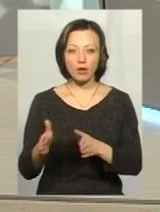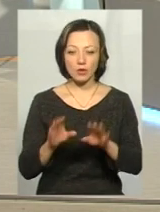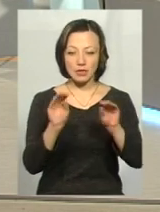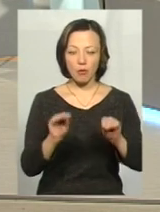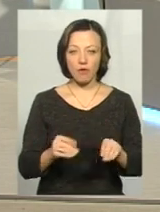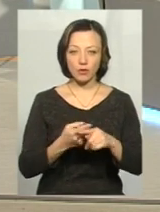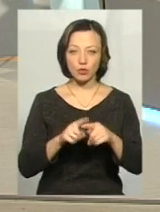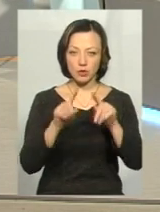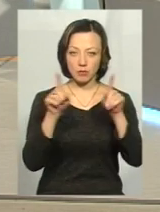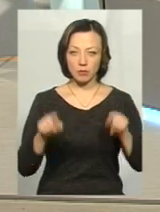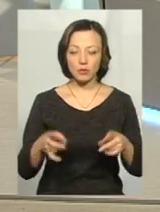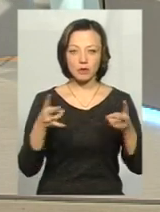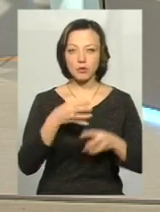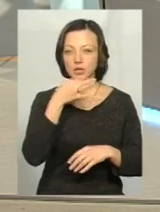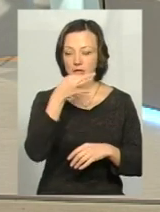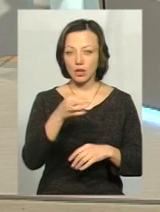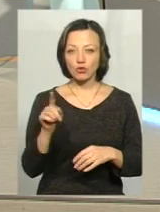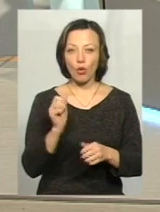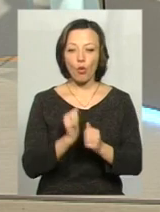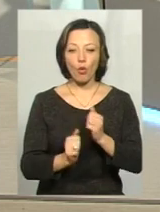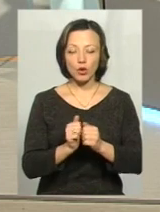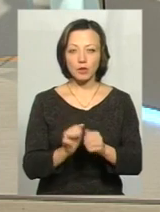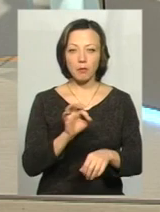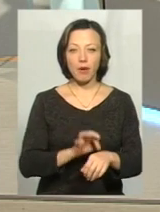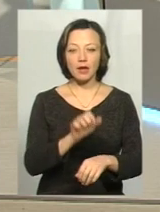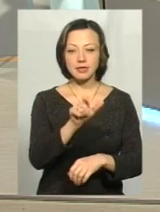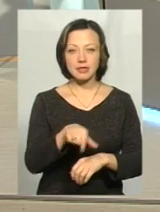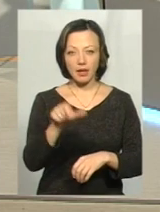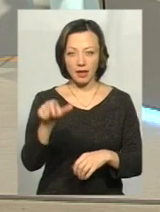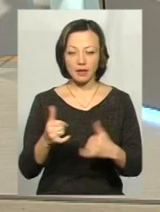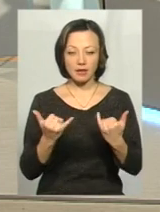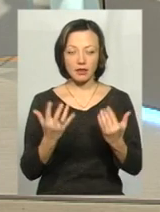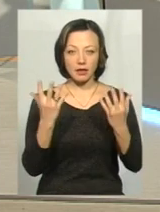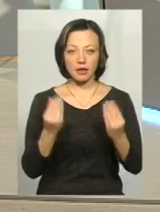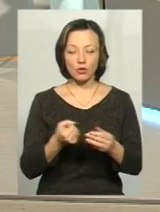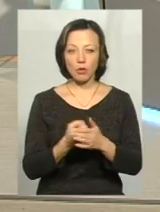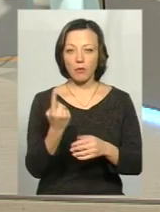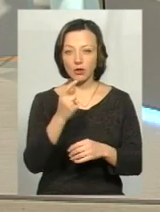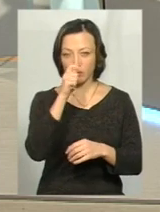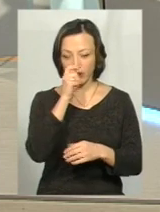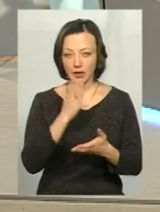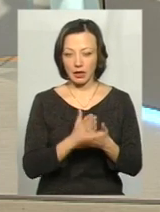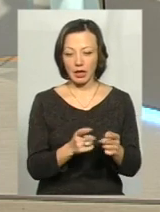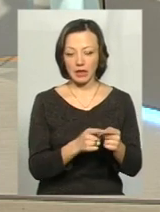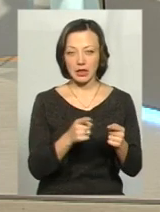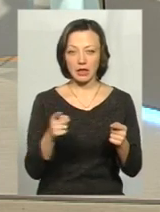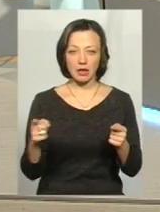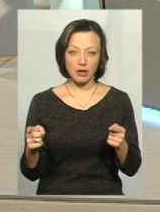декларації, то потрібно зазначити, що кожен пацієнт на даний час до 1 квітня, в нас є такий ще